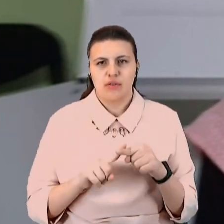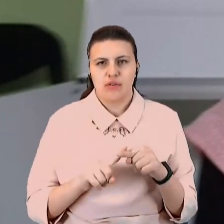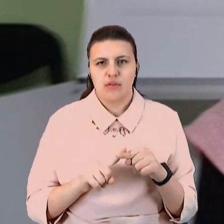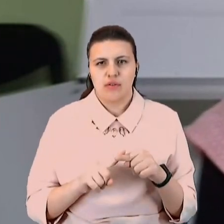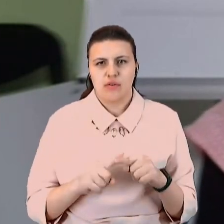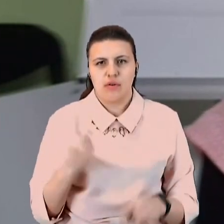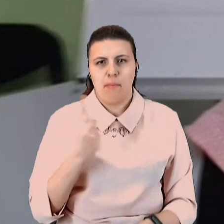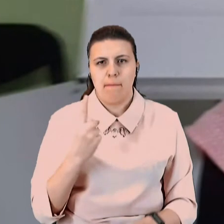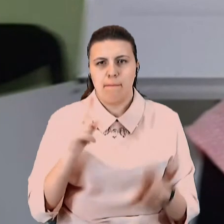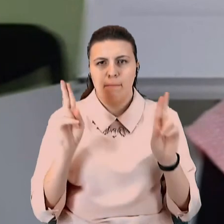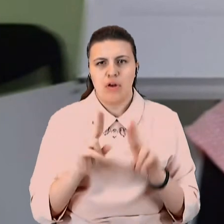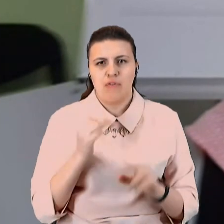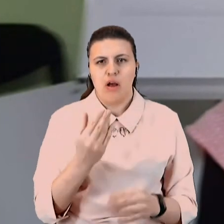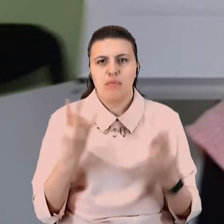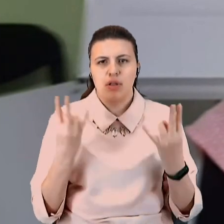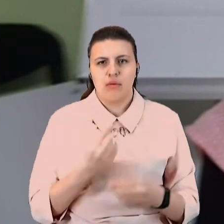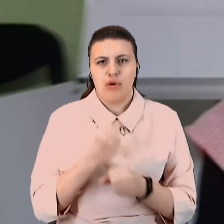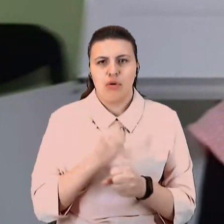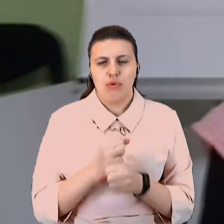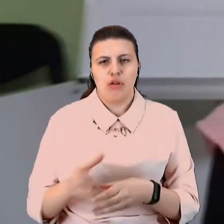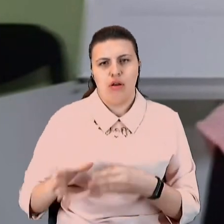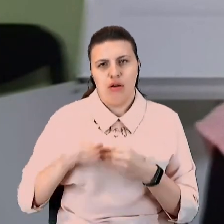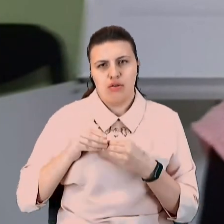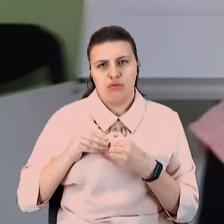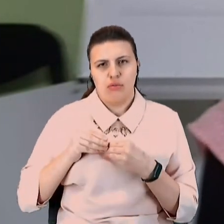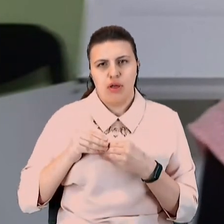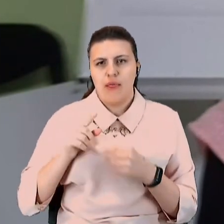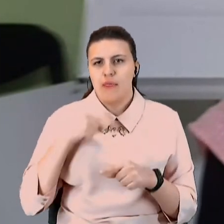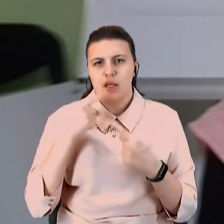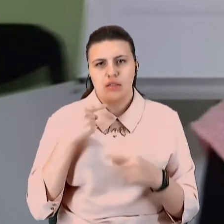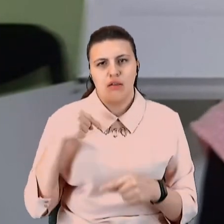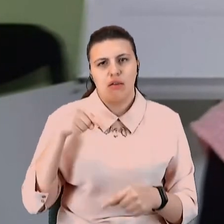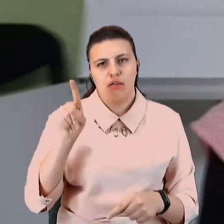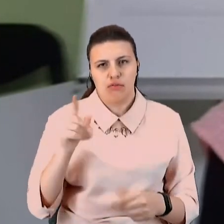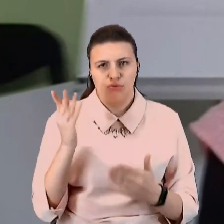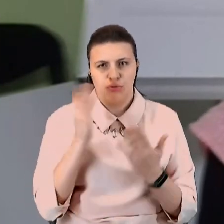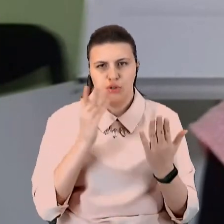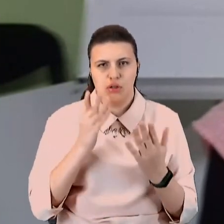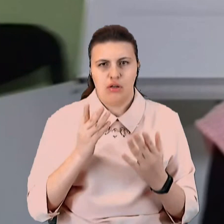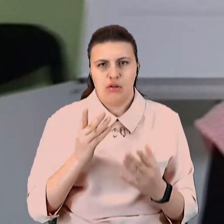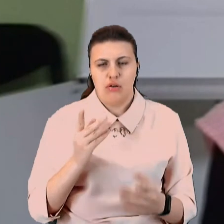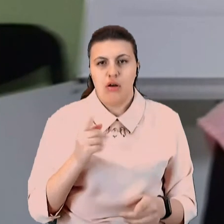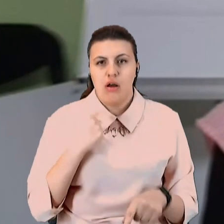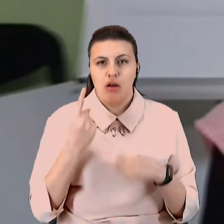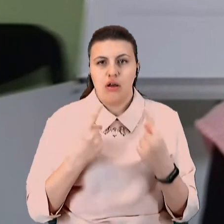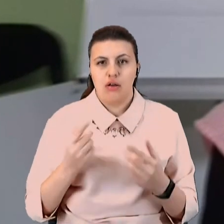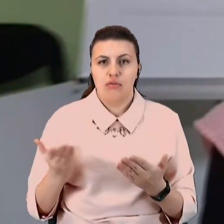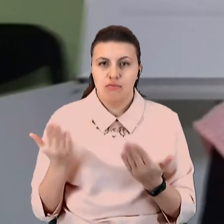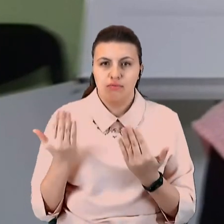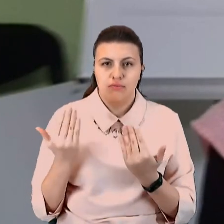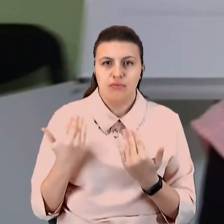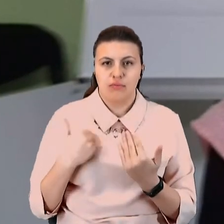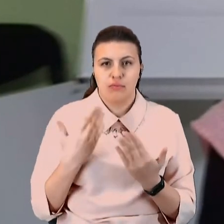правило, вам треба робити це разом. Не казати дитині, іди читай, а в першу чергу казати дитині, іди, я тобі